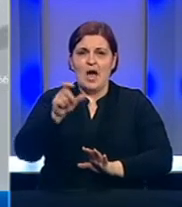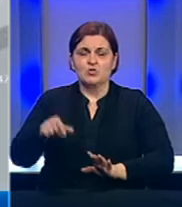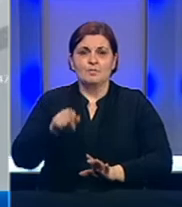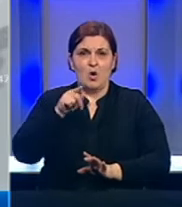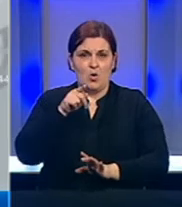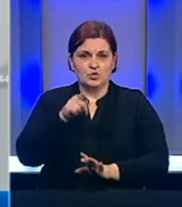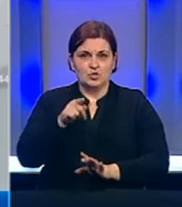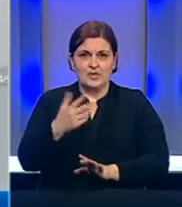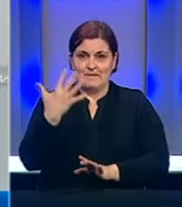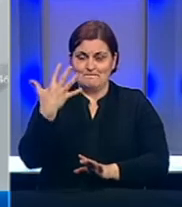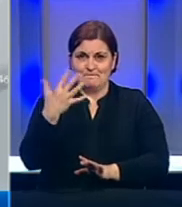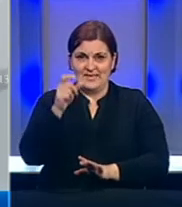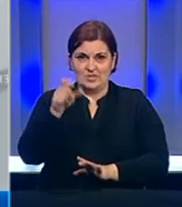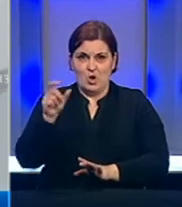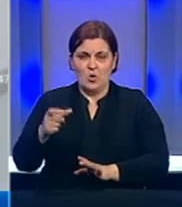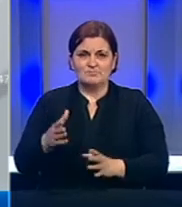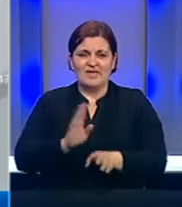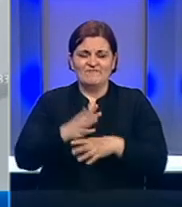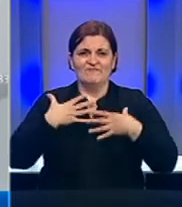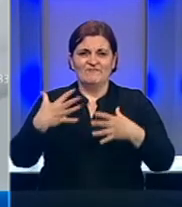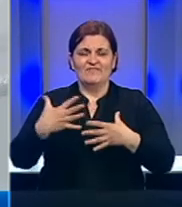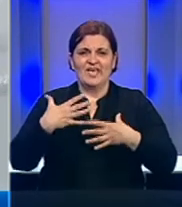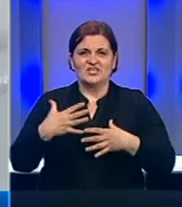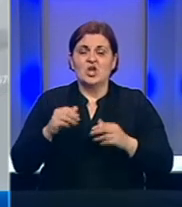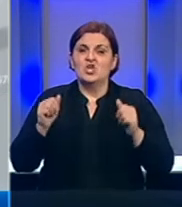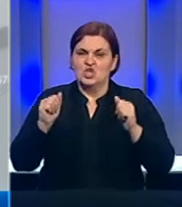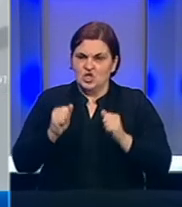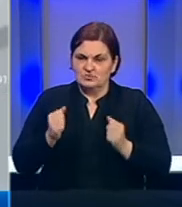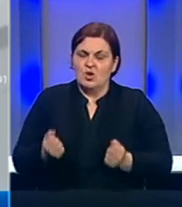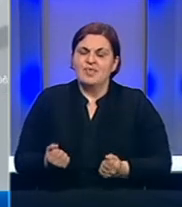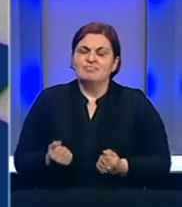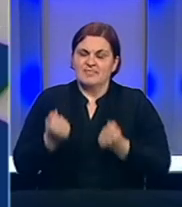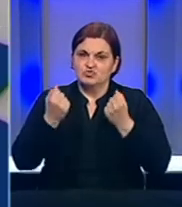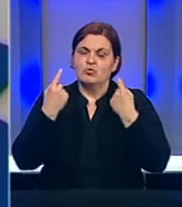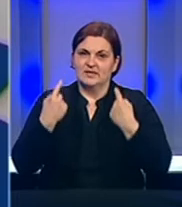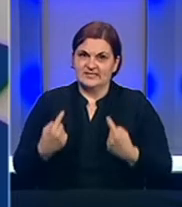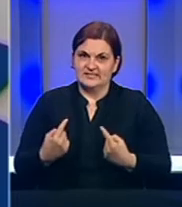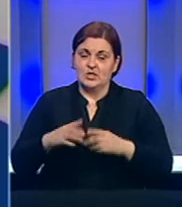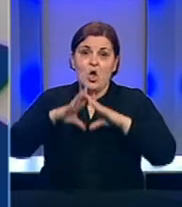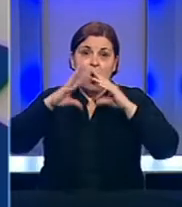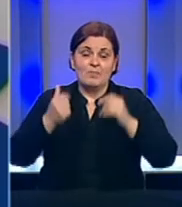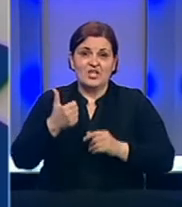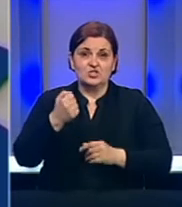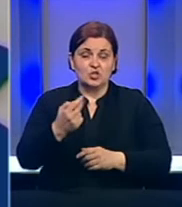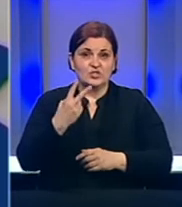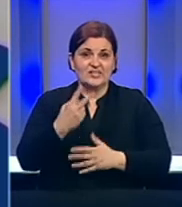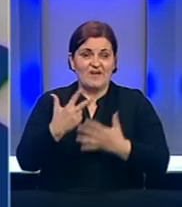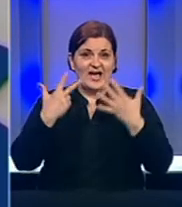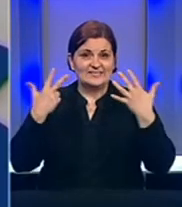toga pet bolesnika je na respiratoru i ozbiljno teškog kliničkog stanja. Od ukupno 128